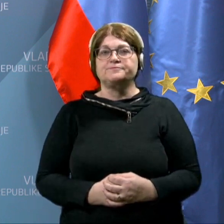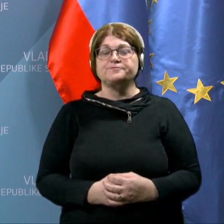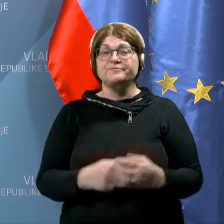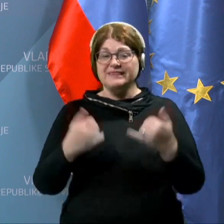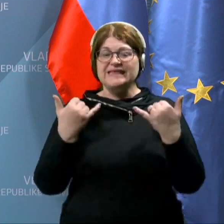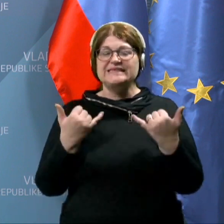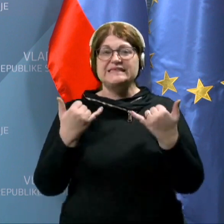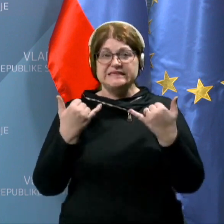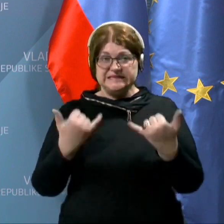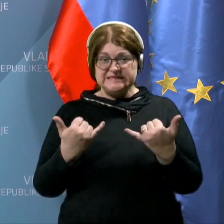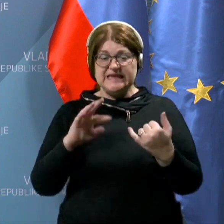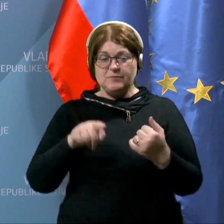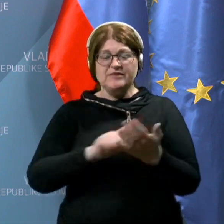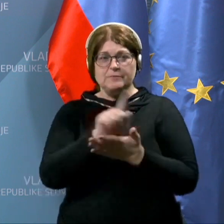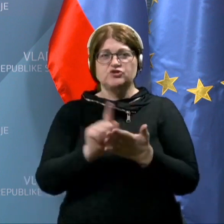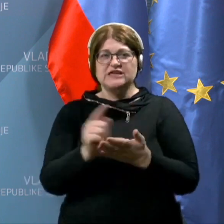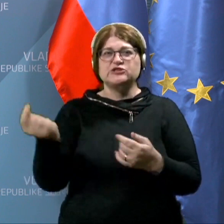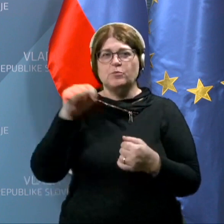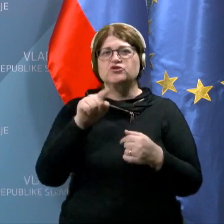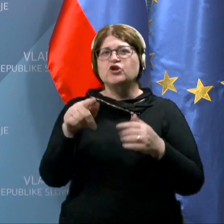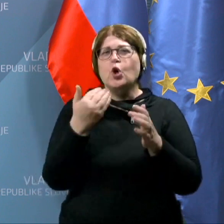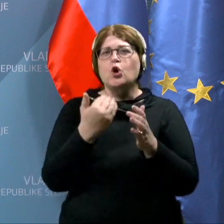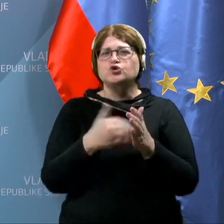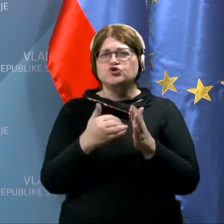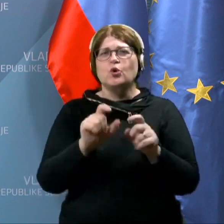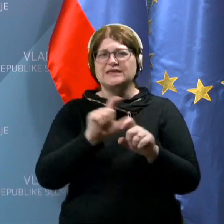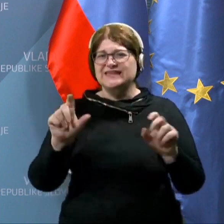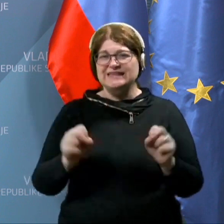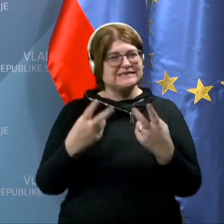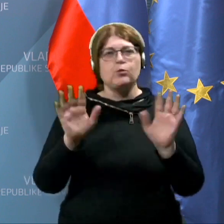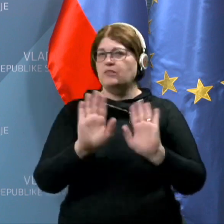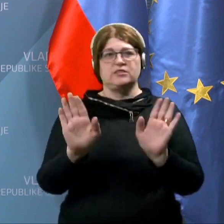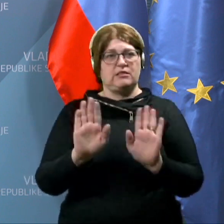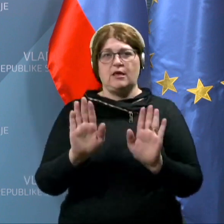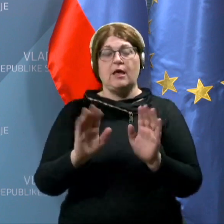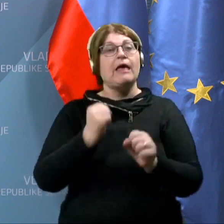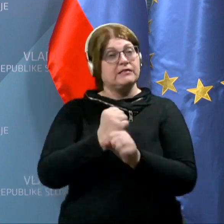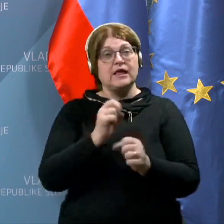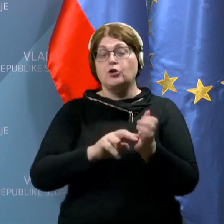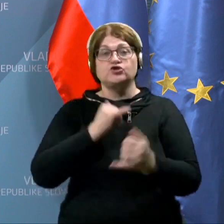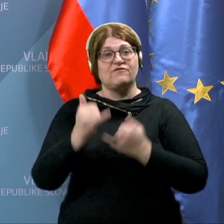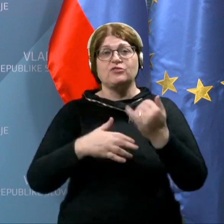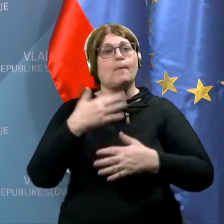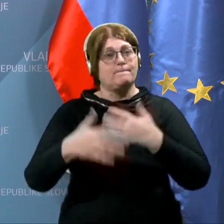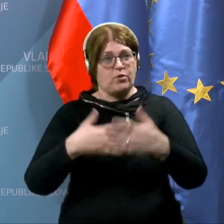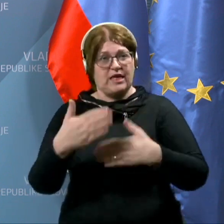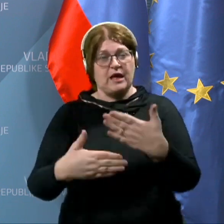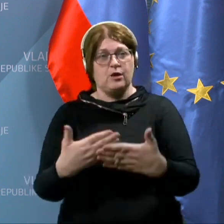Zdaj, da bi prišlo v tem času do kakšne škode zaradi stavke, ne, zato, ker je delo še vedno potekalo.